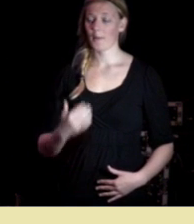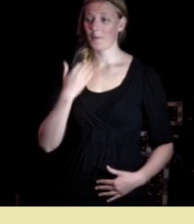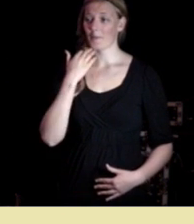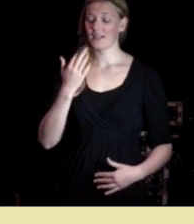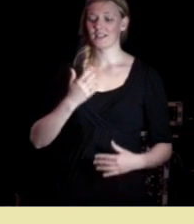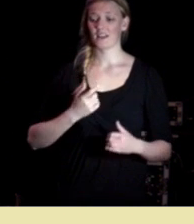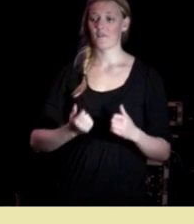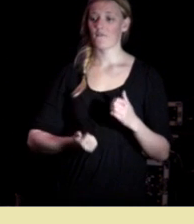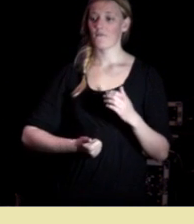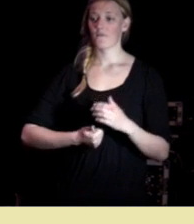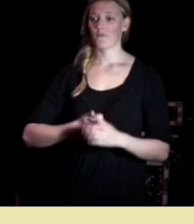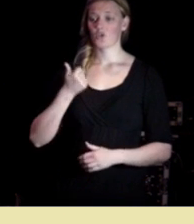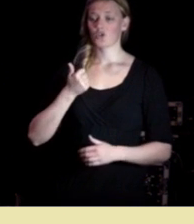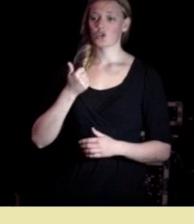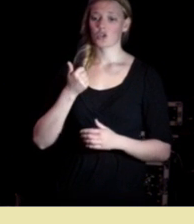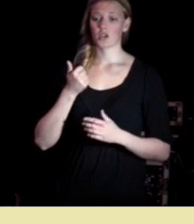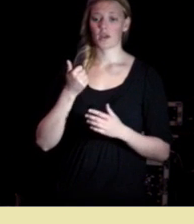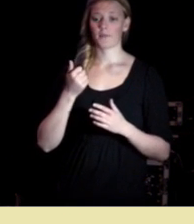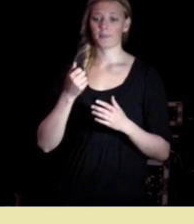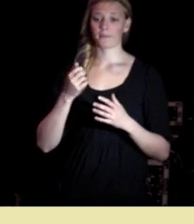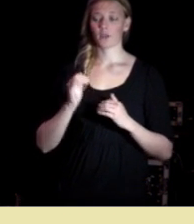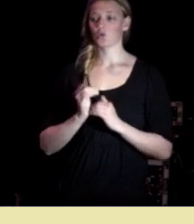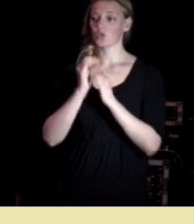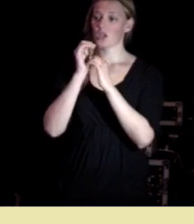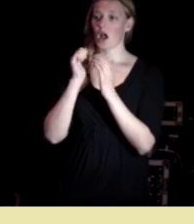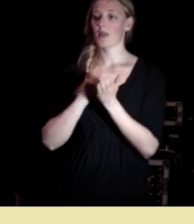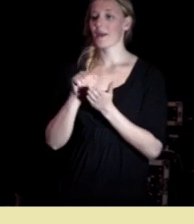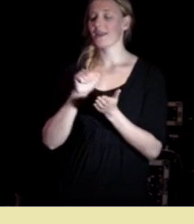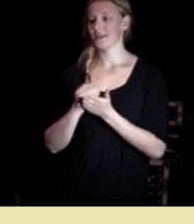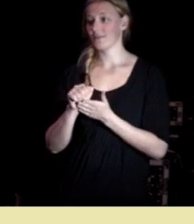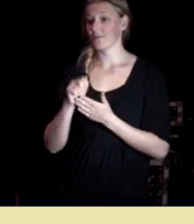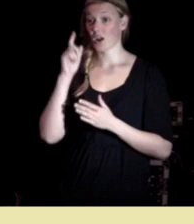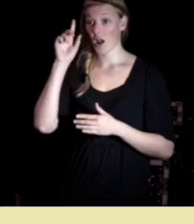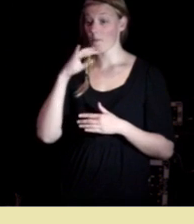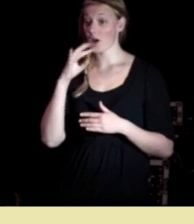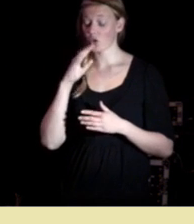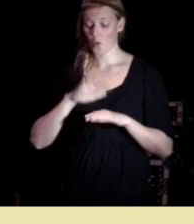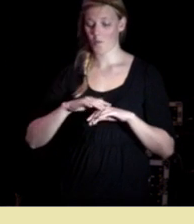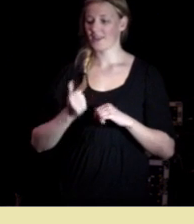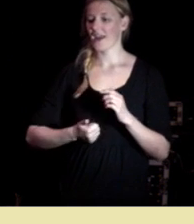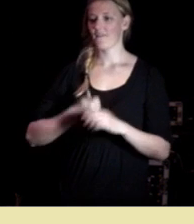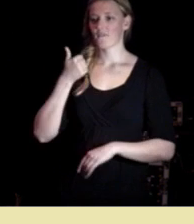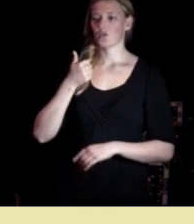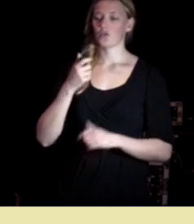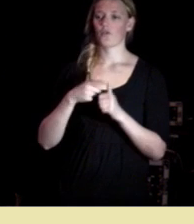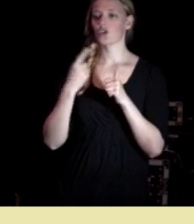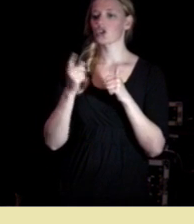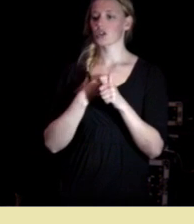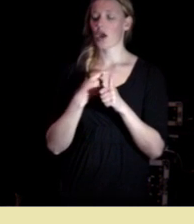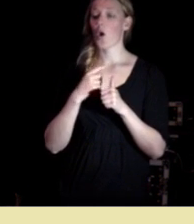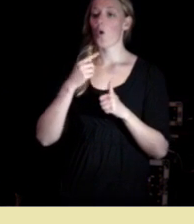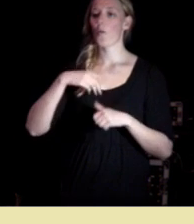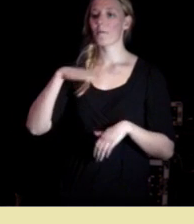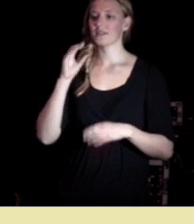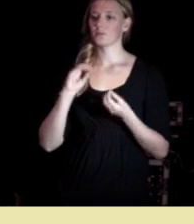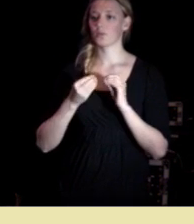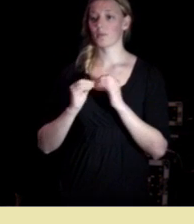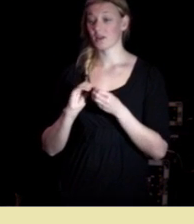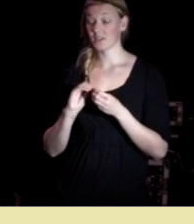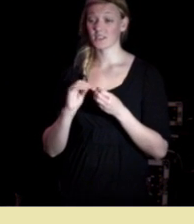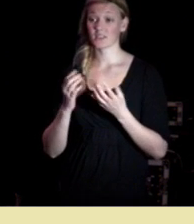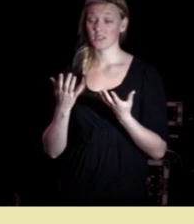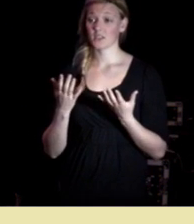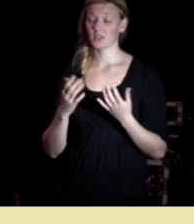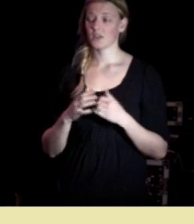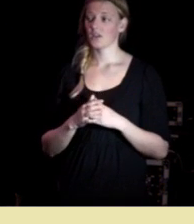fremste sosiale medier vi har i dag vi kan snakke om sosiale medier men den er jo et av de fremste og problematisk på mange måter fordi den